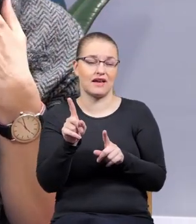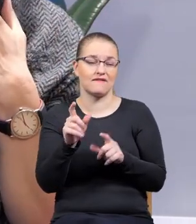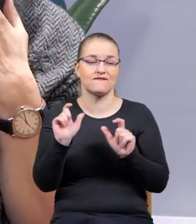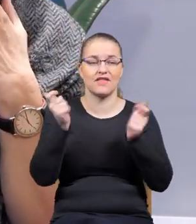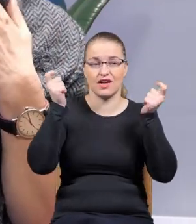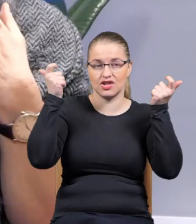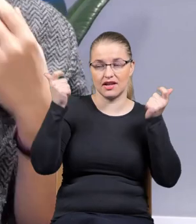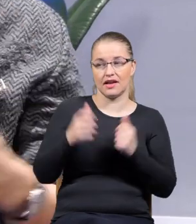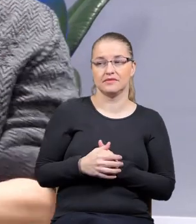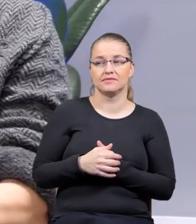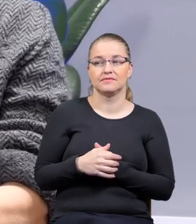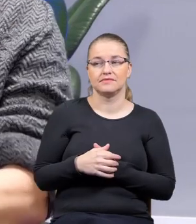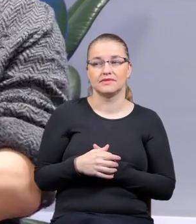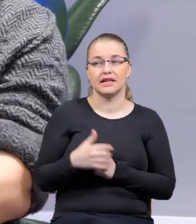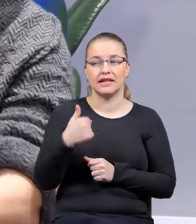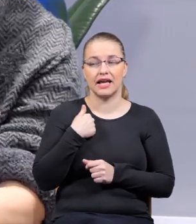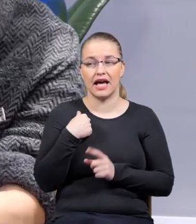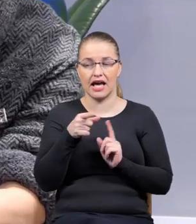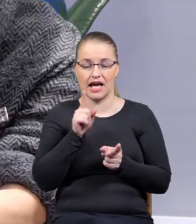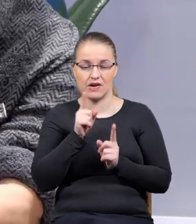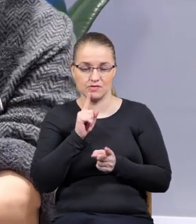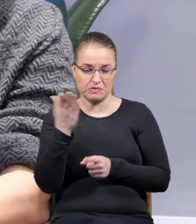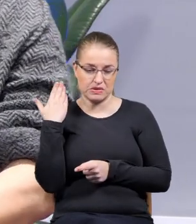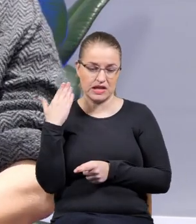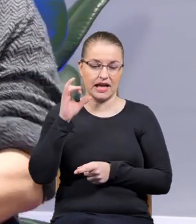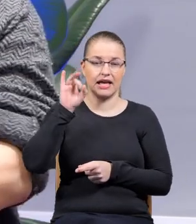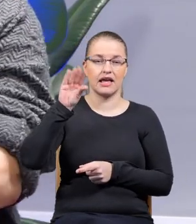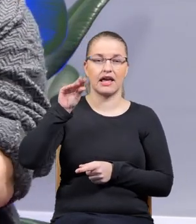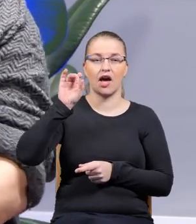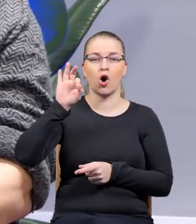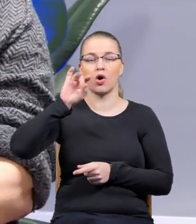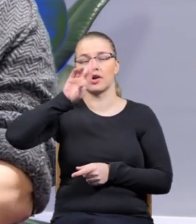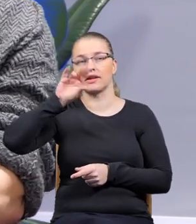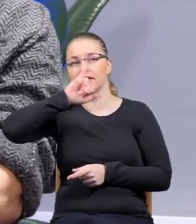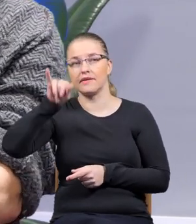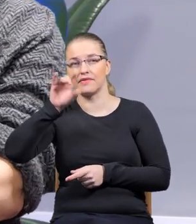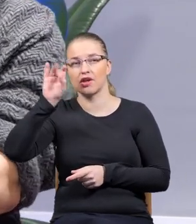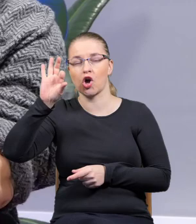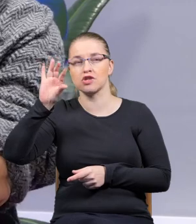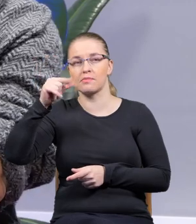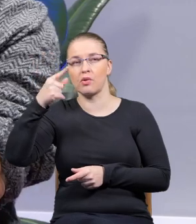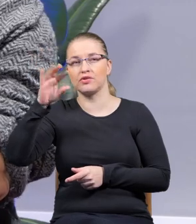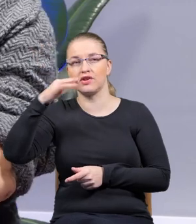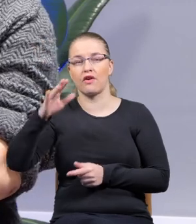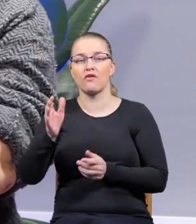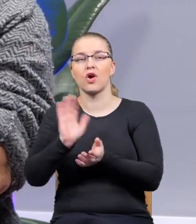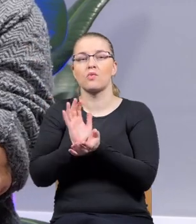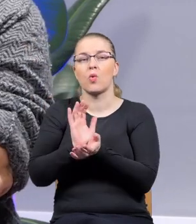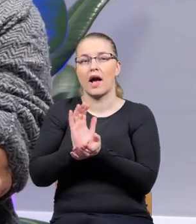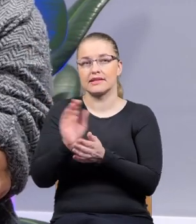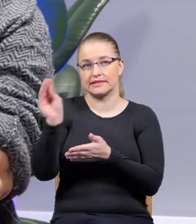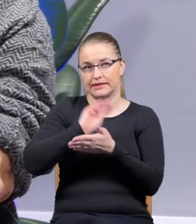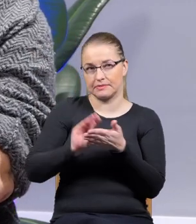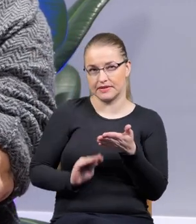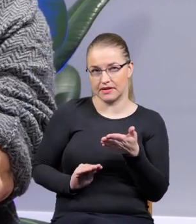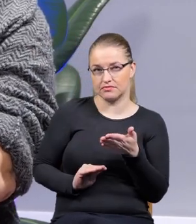I rozmawiałam o tym ostatnio z Georgiem Gospodinowem, cudownym pisarzem bułgarskim, którego